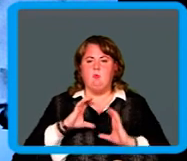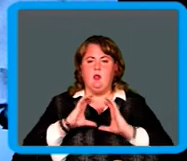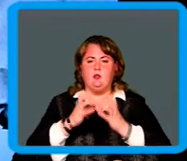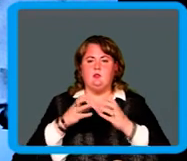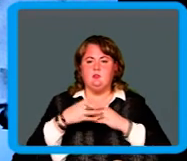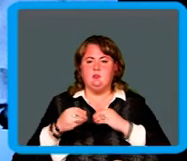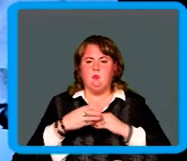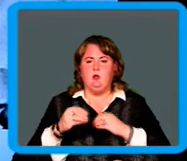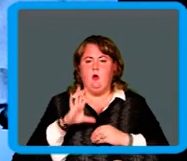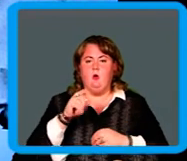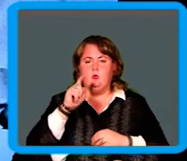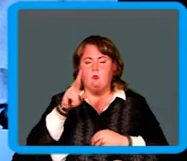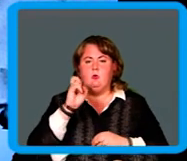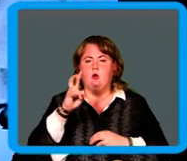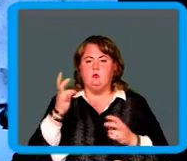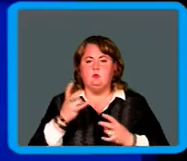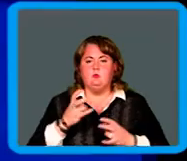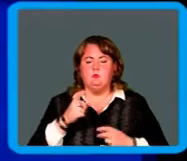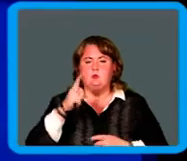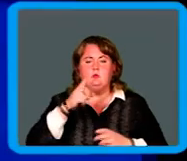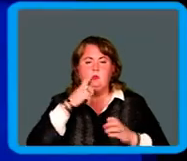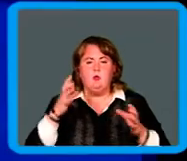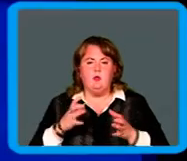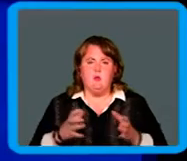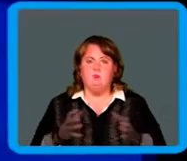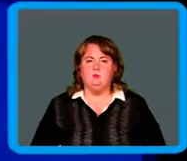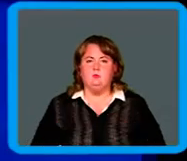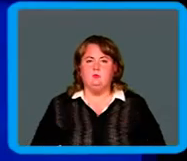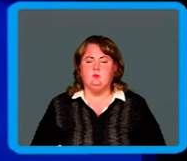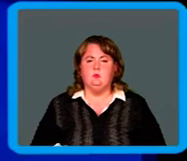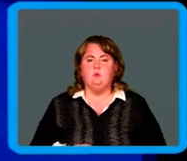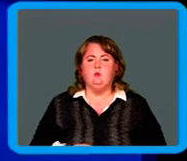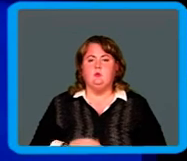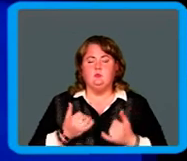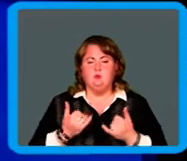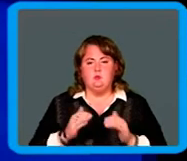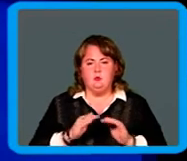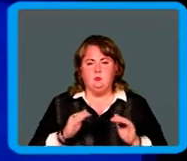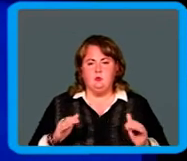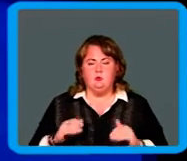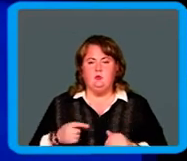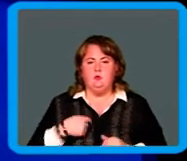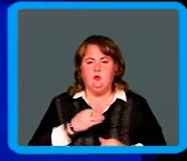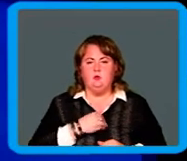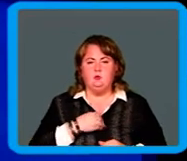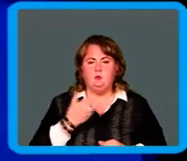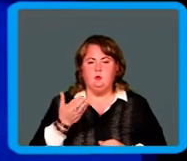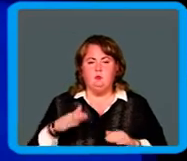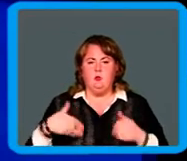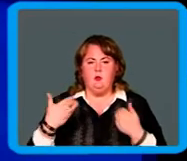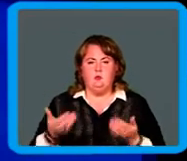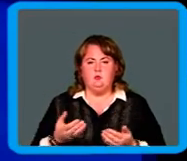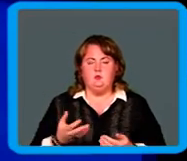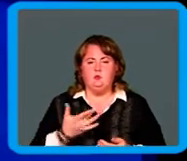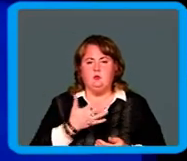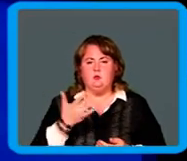о том, как нужно ее беречь. А сейчас, ребята, я хочу вам предложить несколько